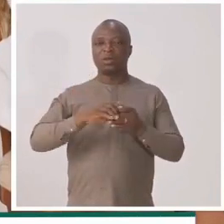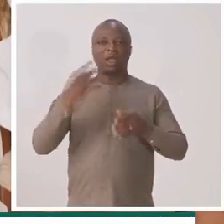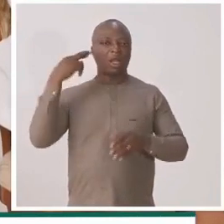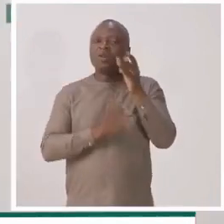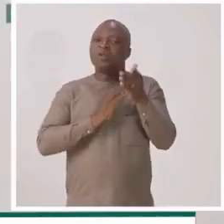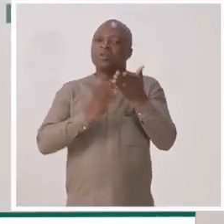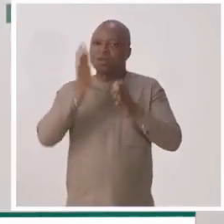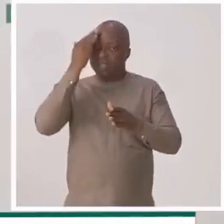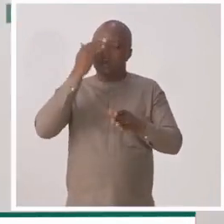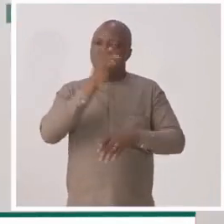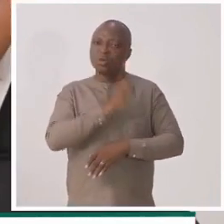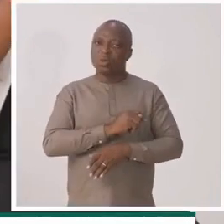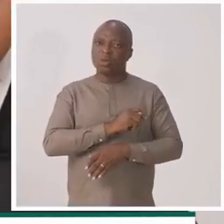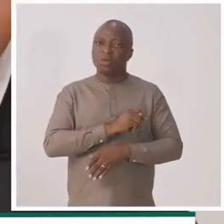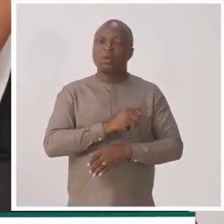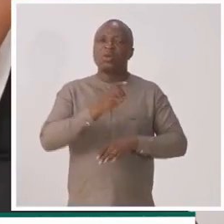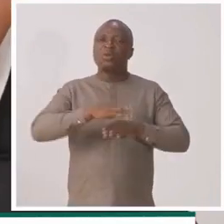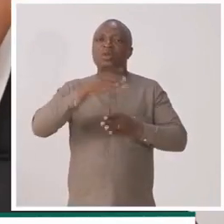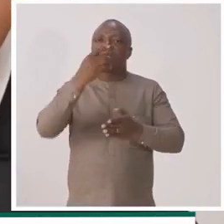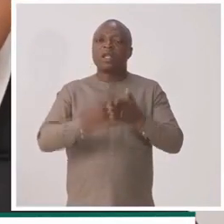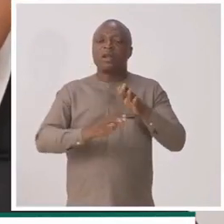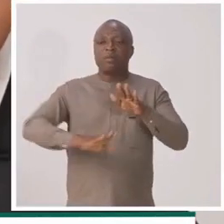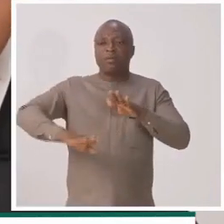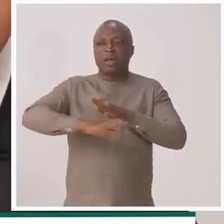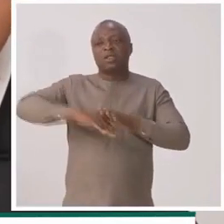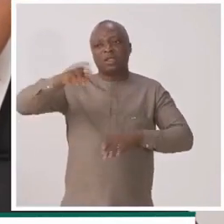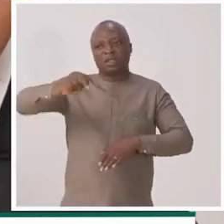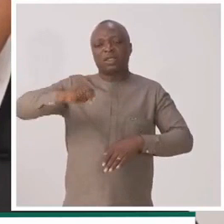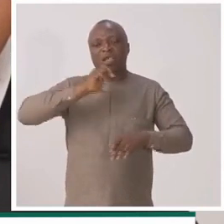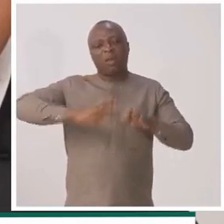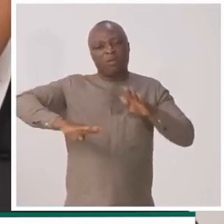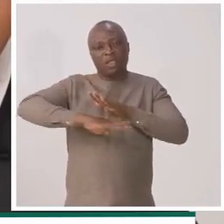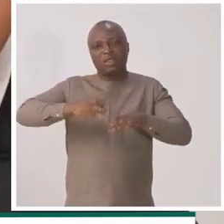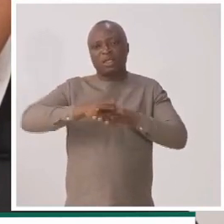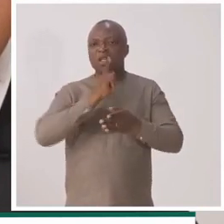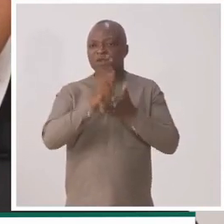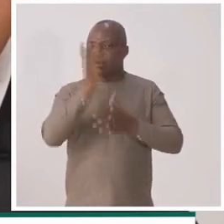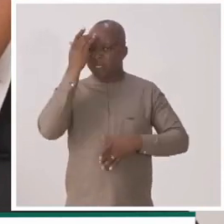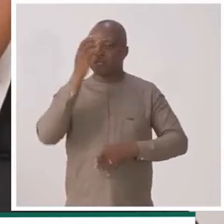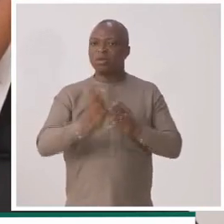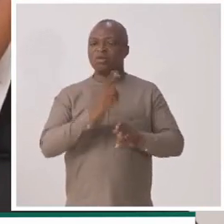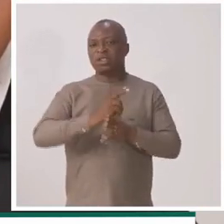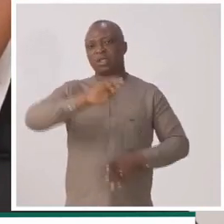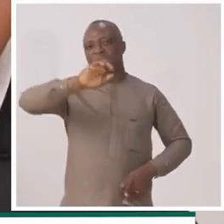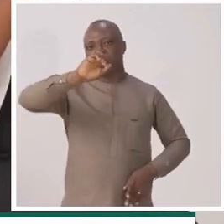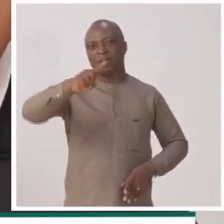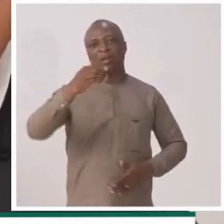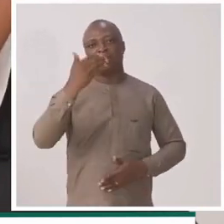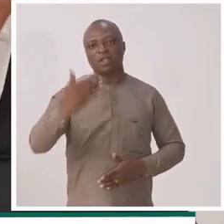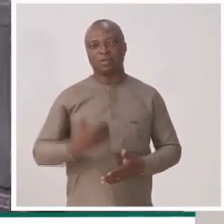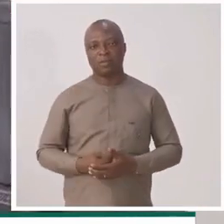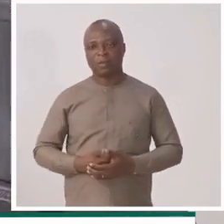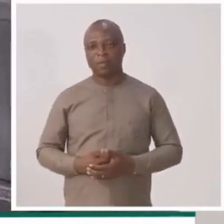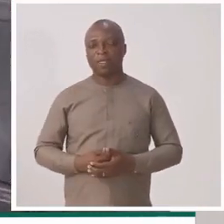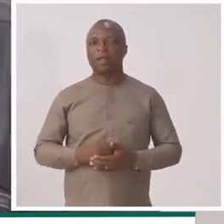Taxi FM. J'aimerais savoir, au Togo, sur quels fondements essentiels est reposée l'assurance maladie universelle ? Merci.